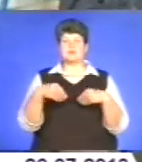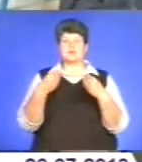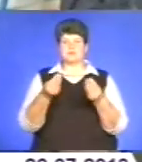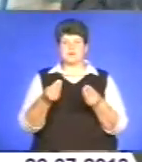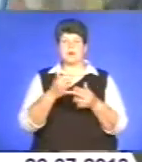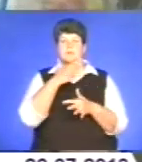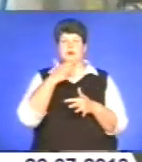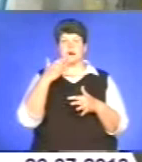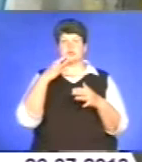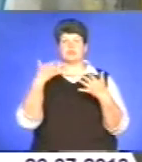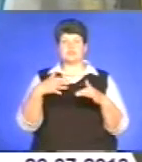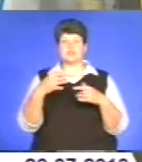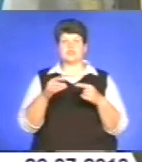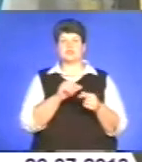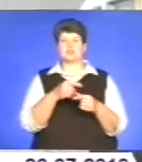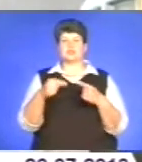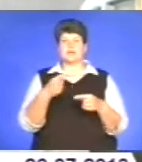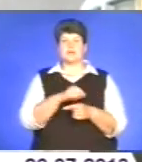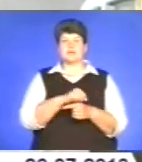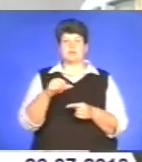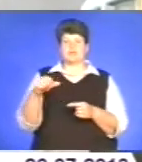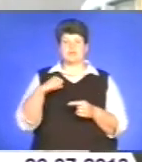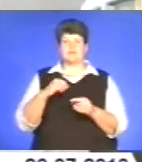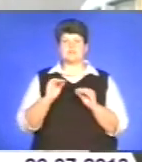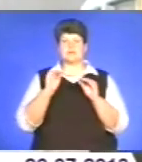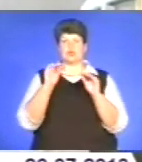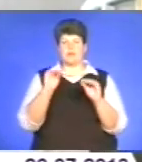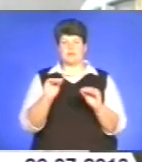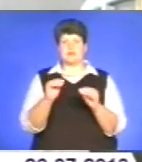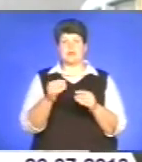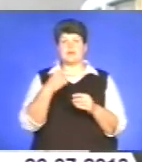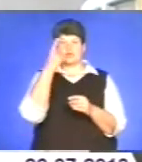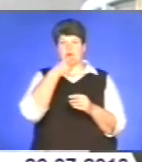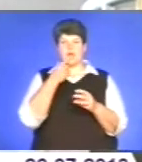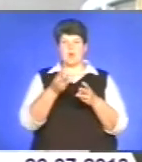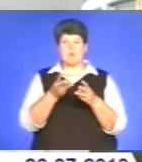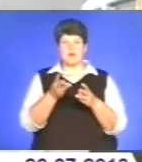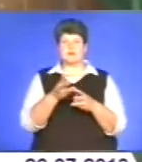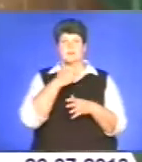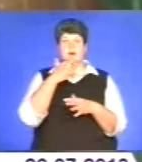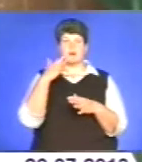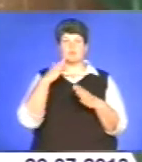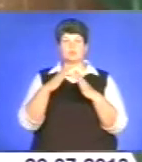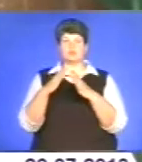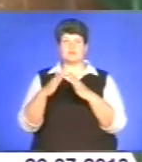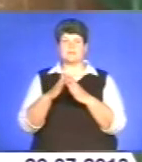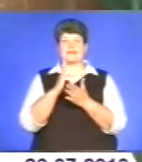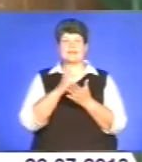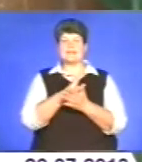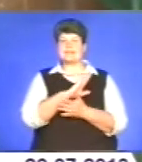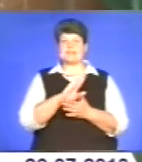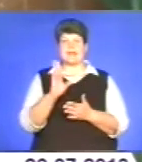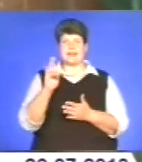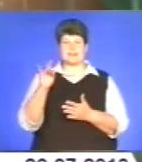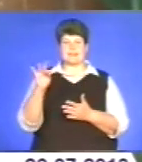також втрат через самовільне встановлення індивідуального опалення в хаотичному порядку. Оскільки багато будівель стають нерентабельними.